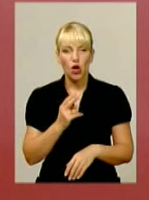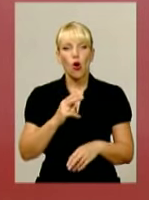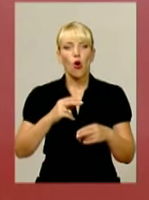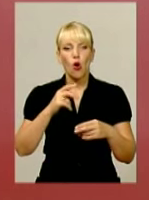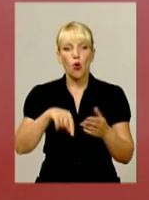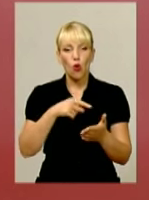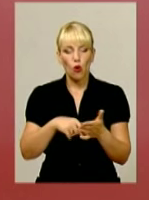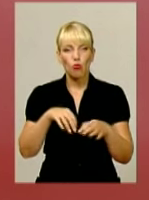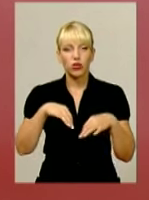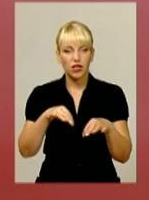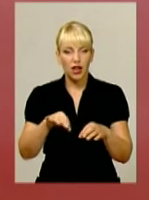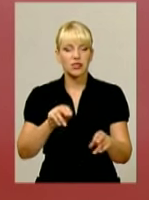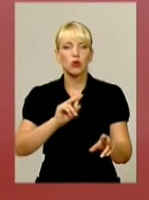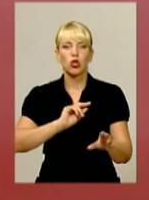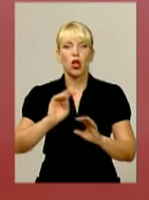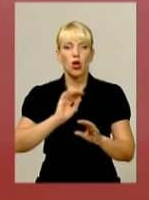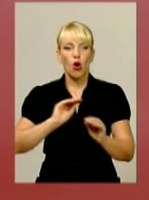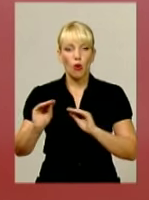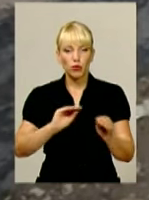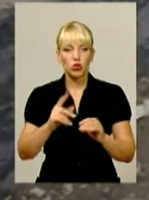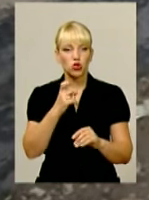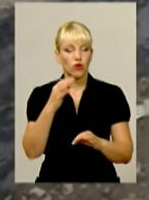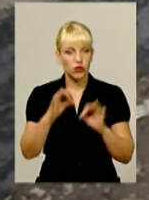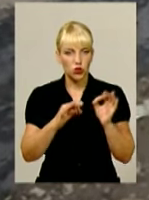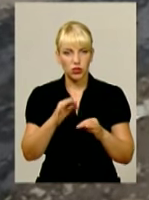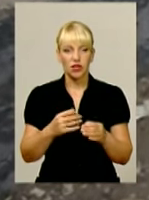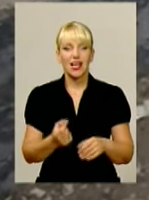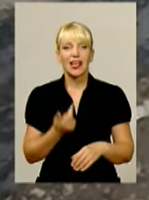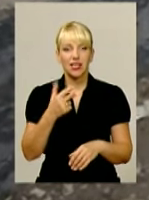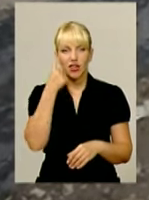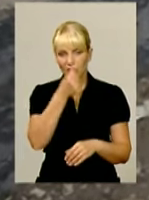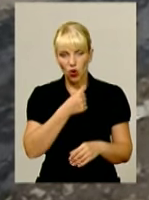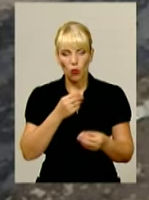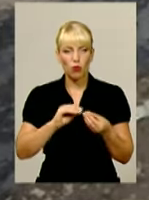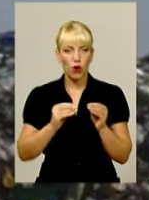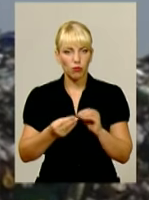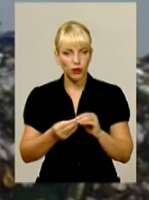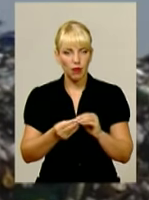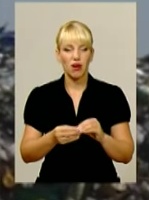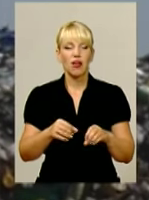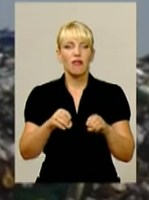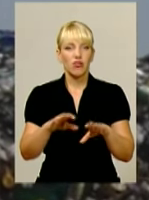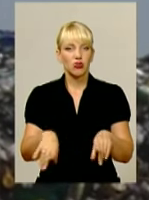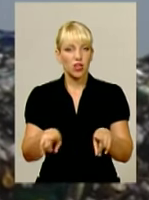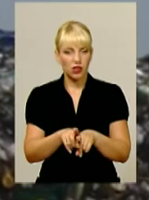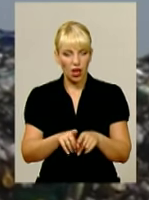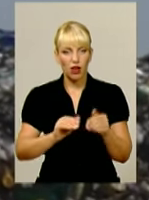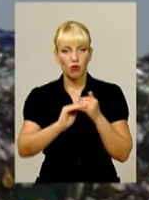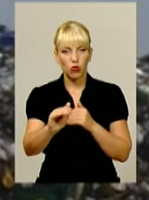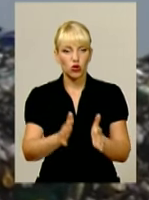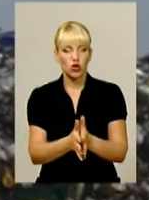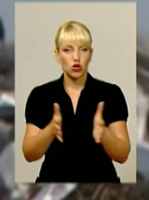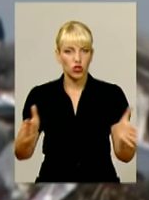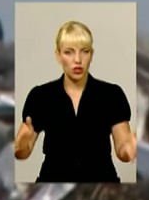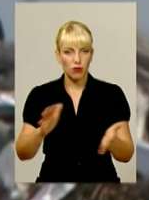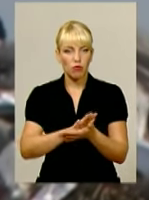проблема в іншому – міське сміттєзвалище переповнене. Ось уже кілька років поспіль проблема розв'язується ситуативно – розширюють площі полігону. І